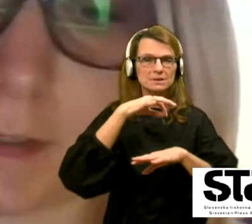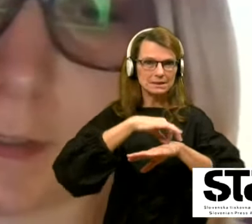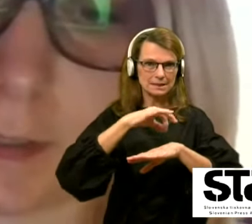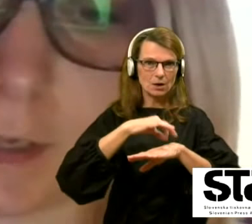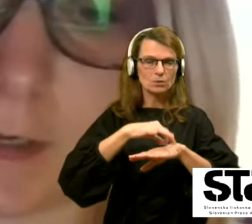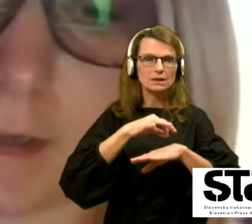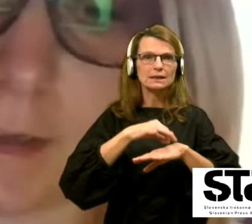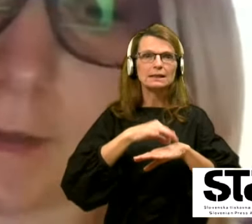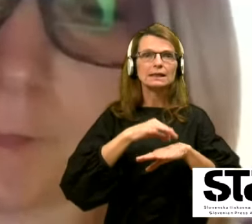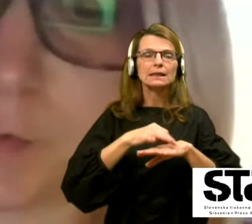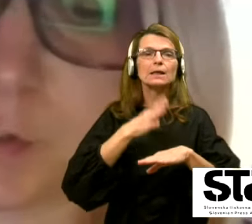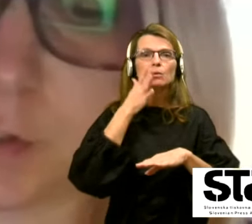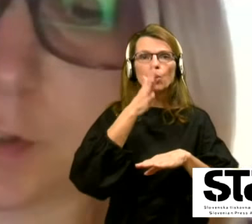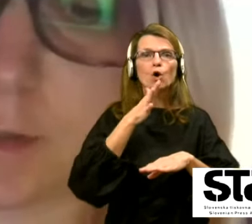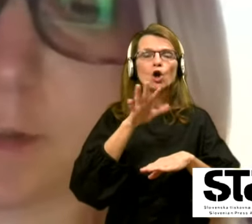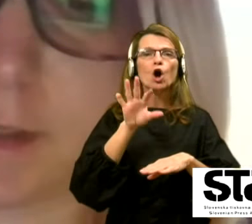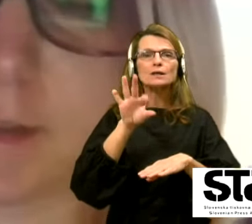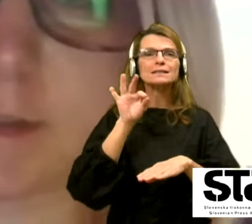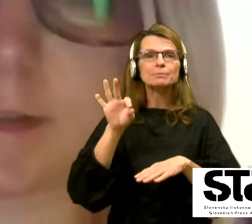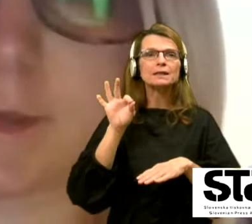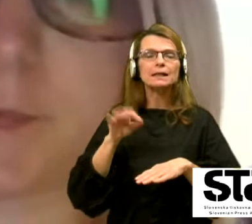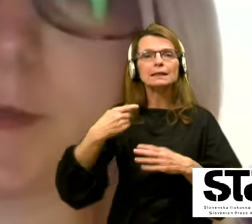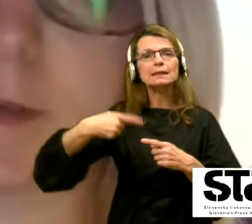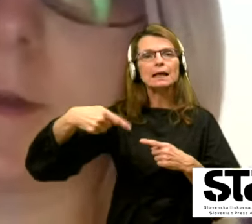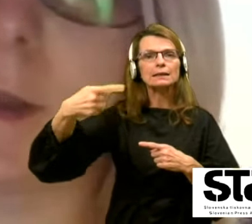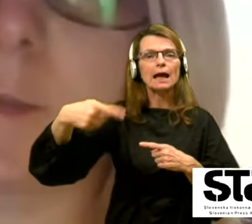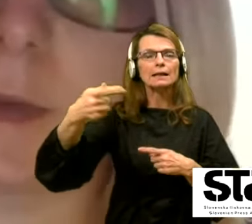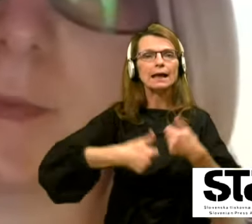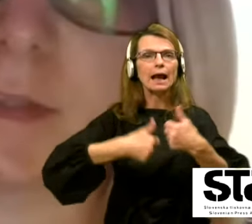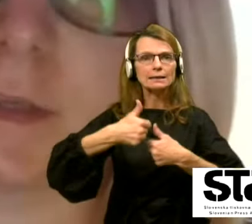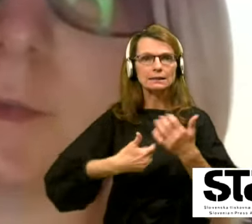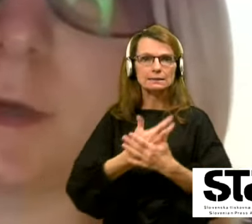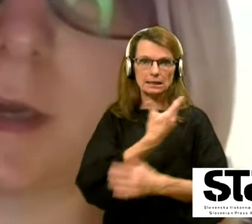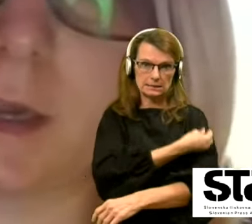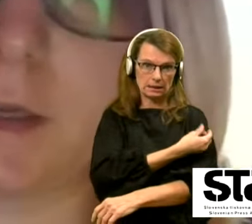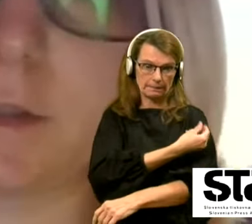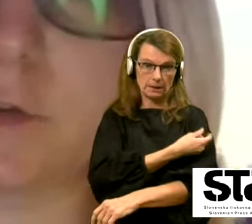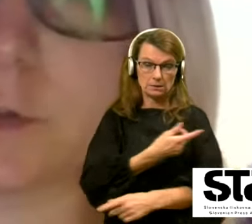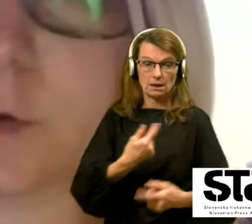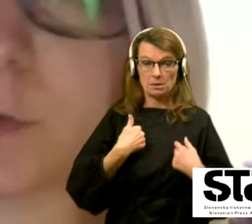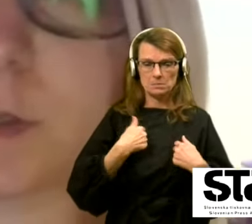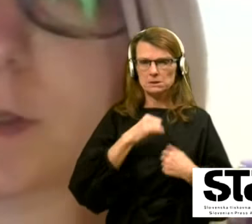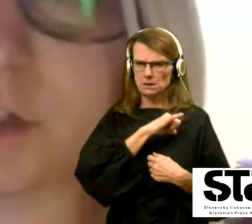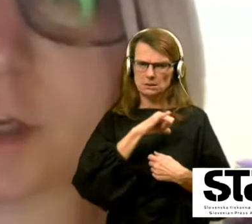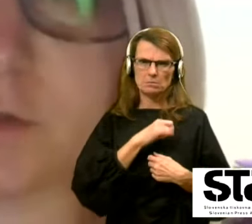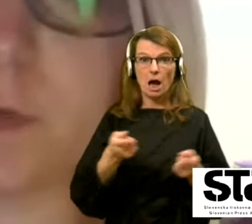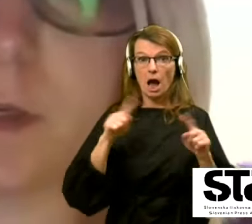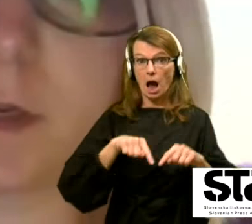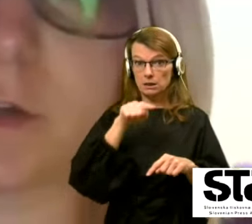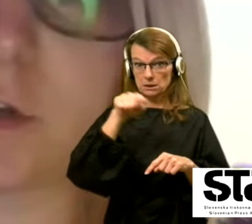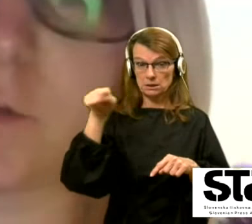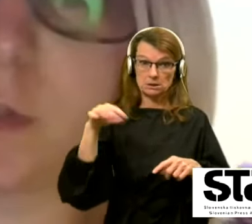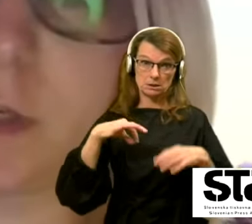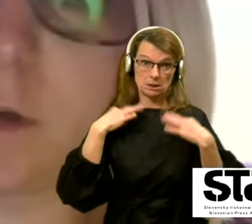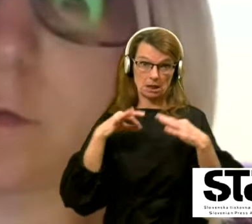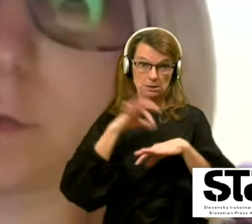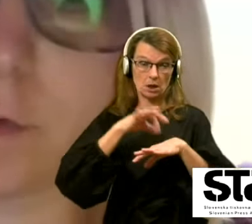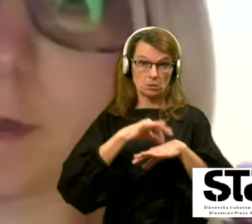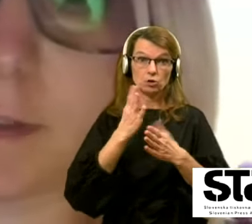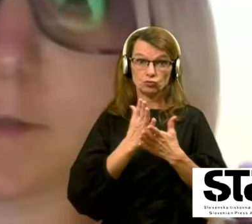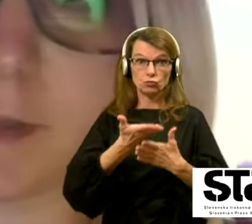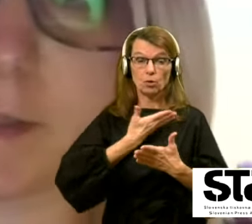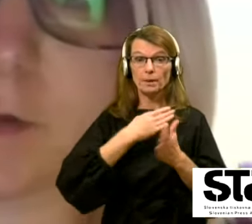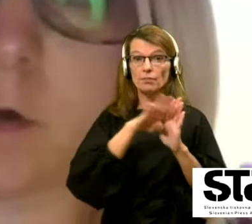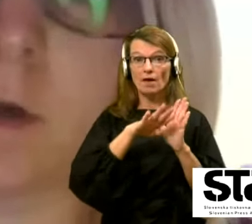izbirali nadaljne kandidate za cepljenje. Mene pa zanima, ali so zdravniki že dobili kakšna navodila,